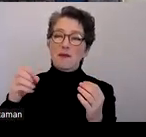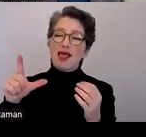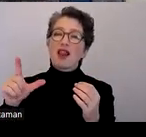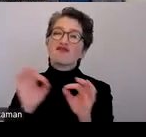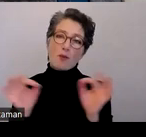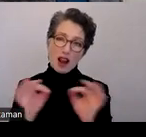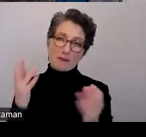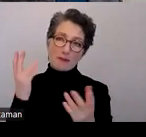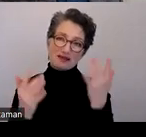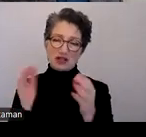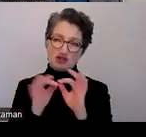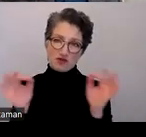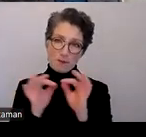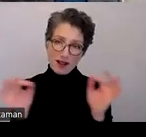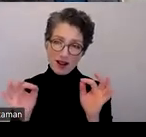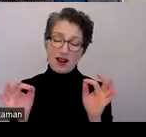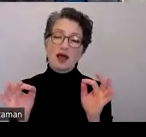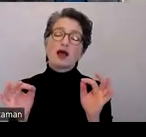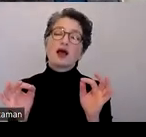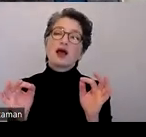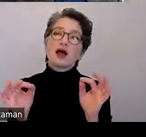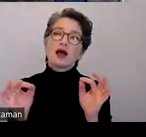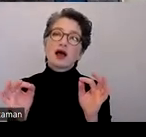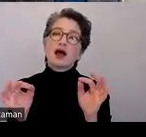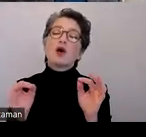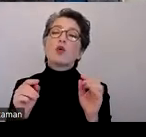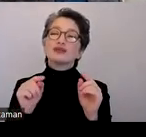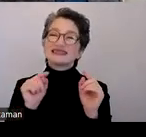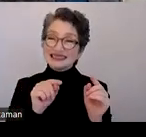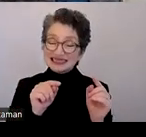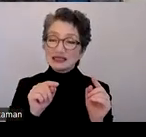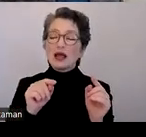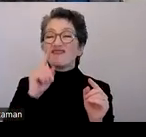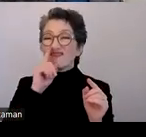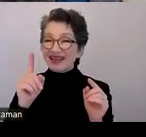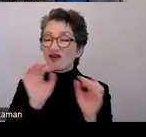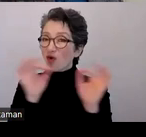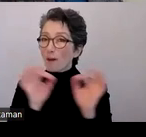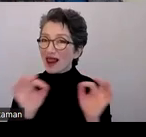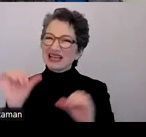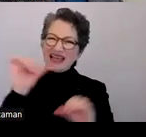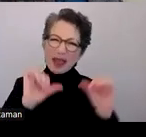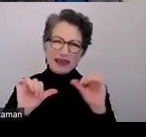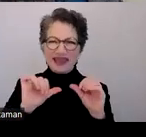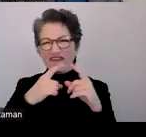mathematische, chemische Formeln. Die kann man sich vorlesen lassen mit dem Screenreader oder auch